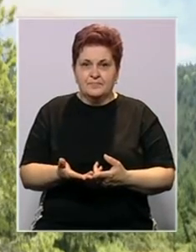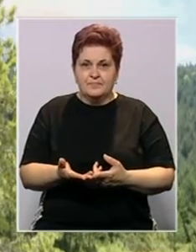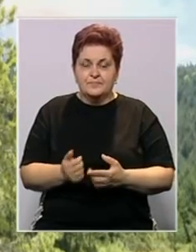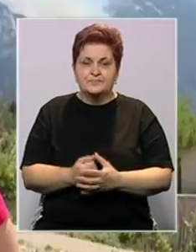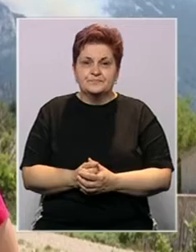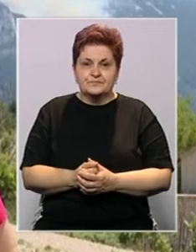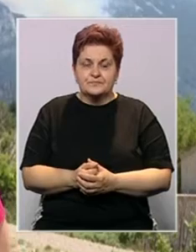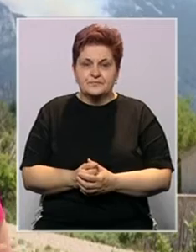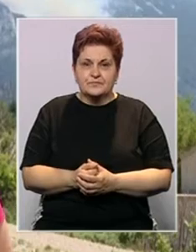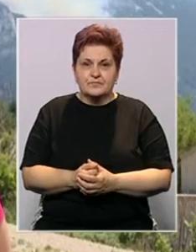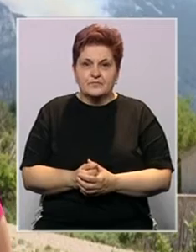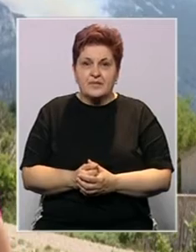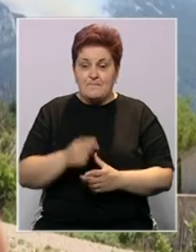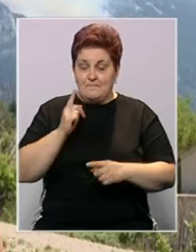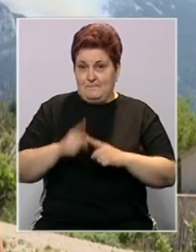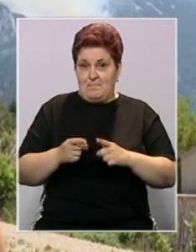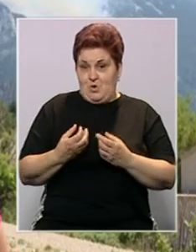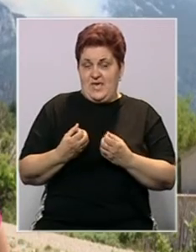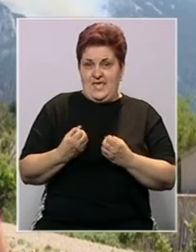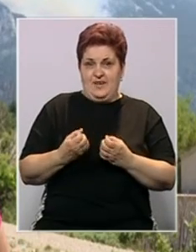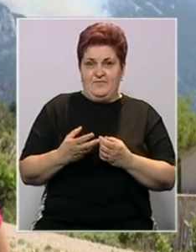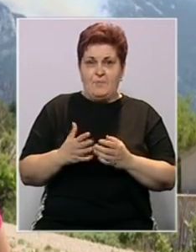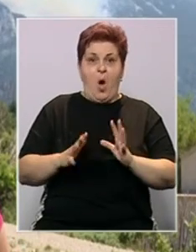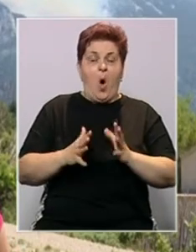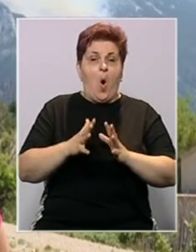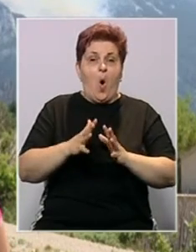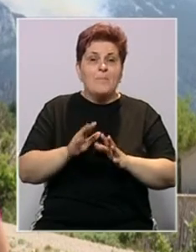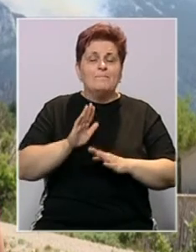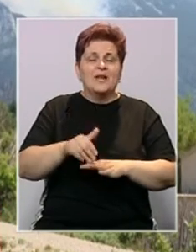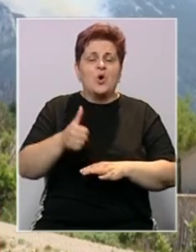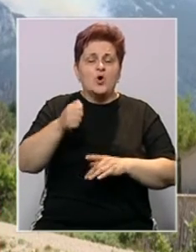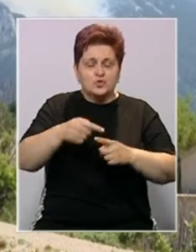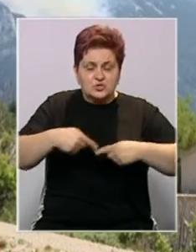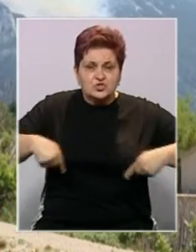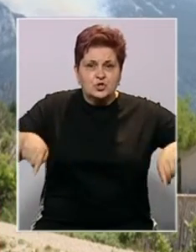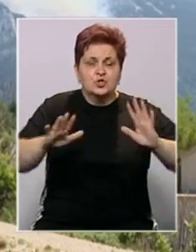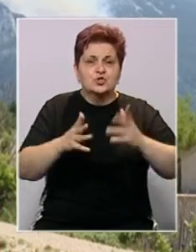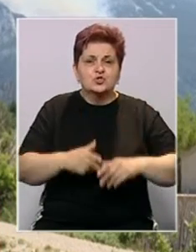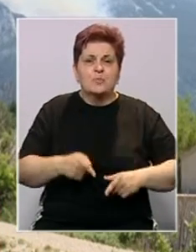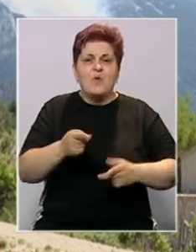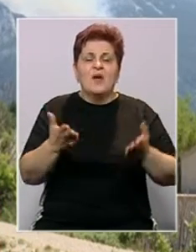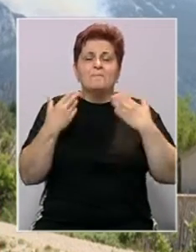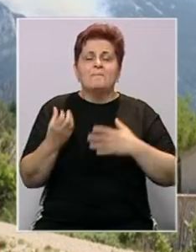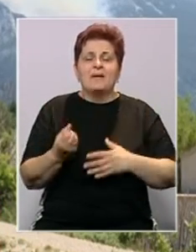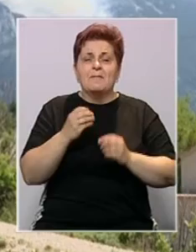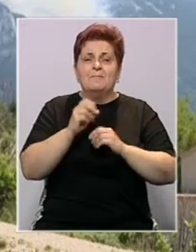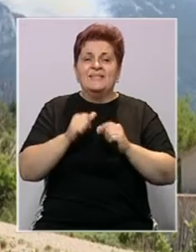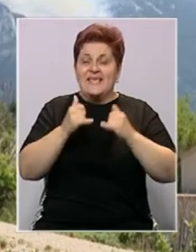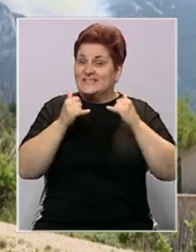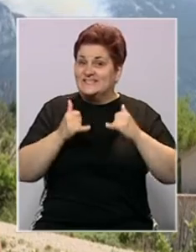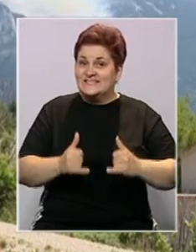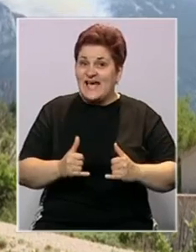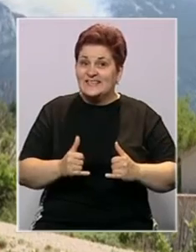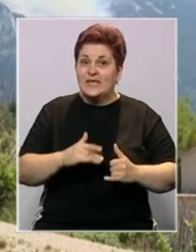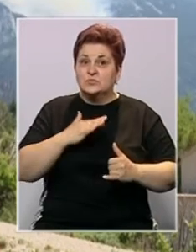kilometar. Premo posljednjim informacijama, opožareno je preko stotinu hektara šume ovdje u Parku prirode Blidinje. Za sada,